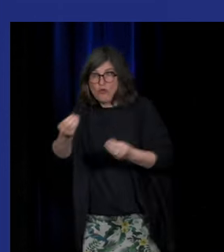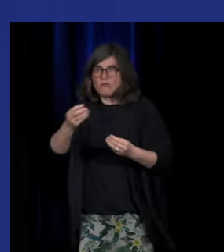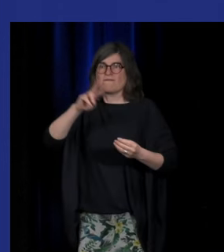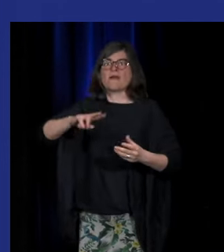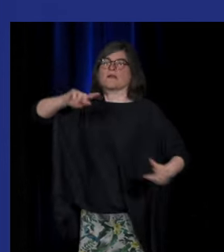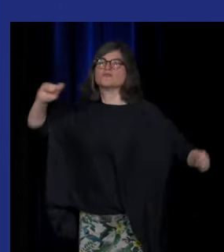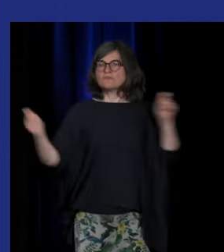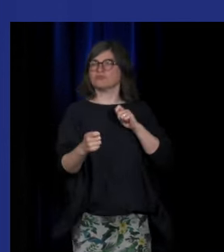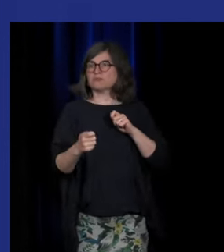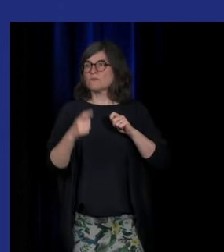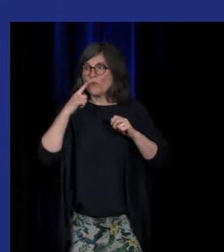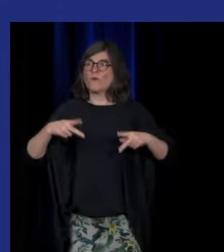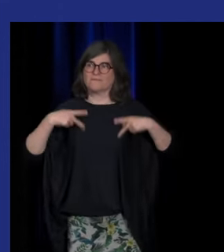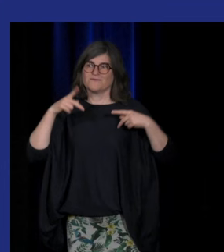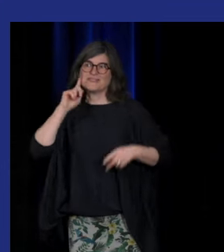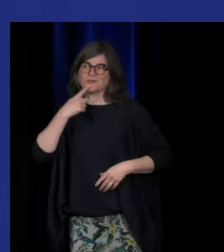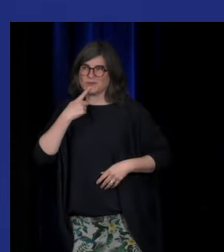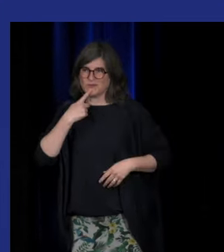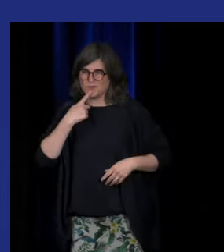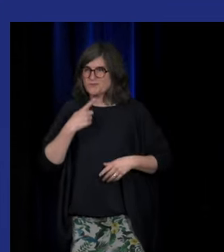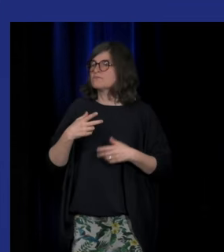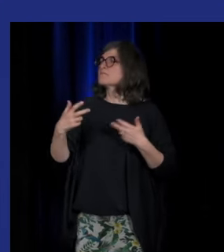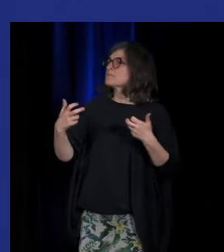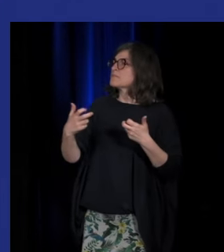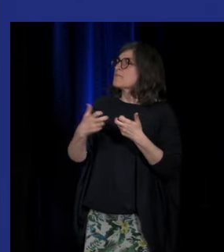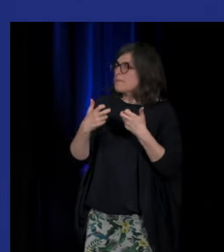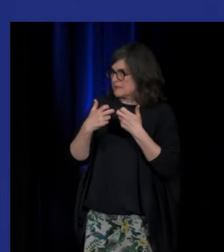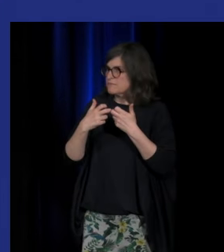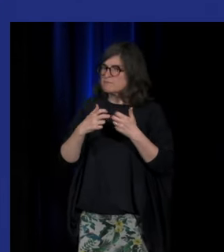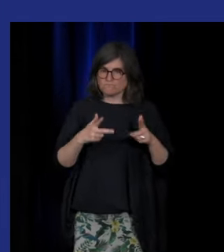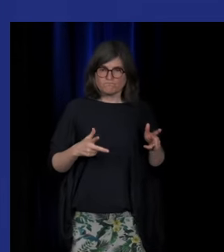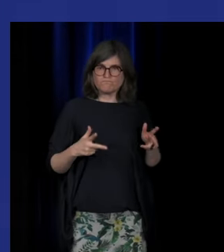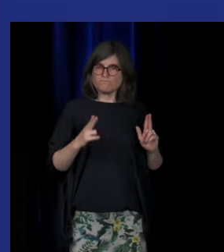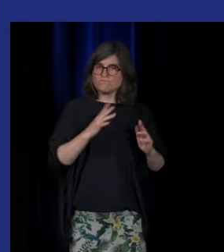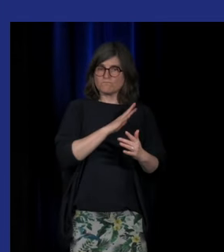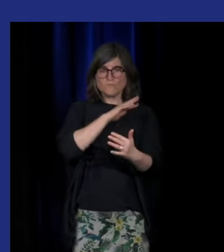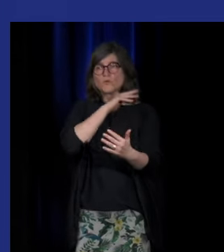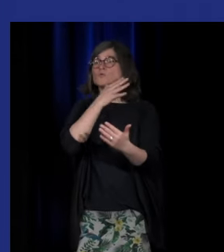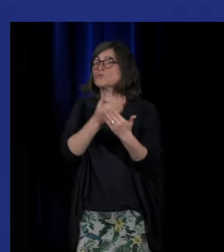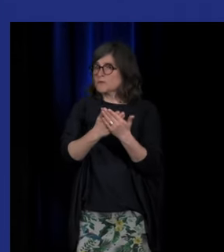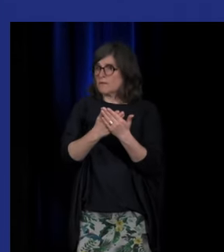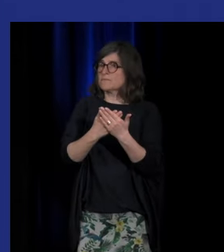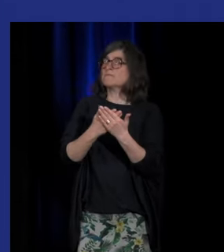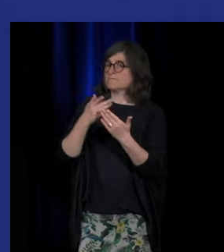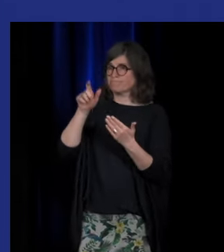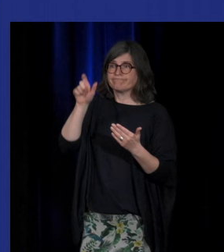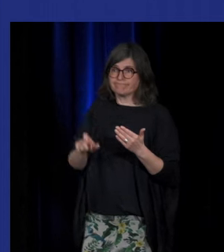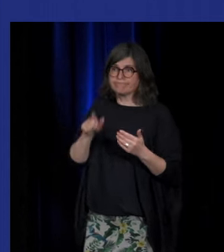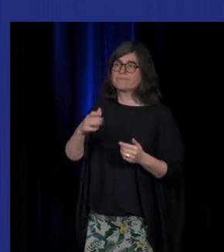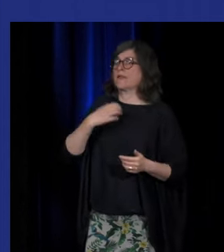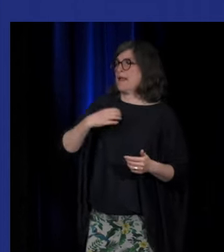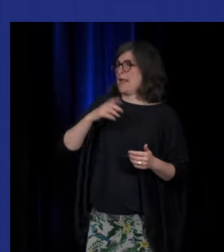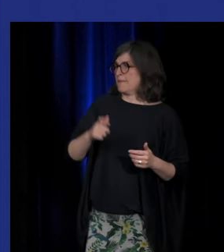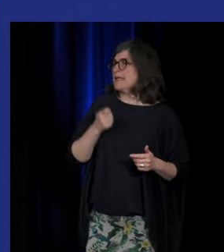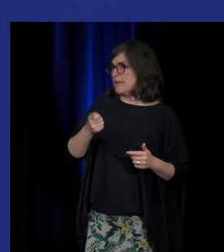véritablement importants dans la vie des sourds. C'est le moment jusqu'à que l'abbé de l'épée, donc au XVIIIe